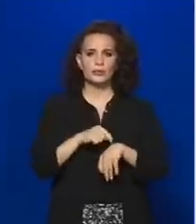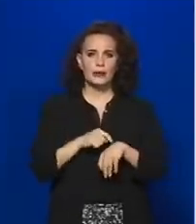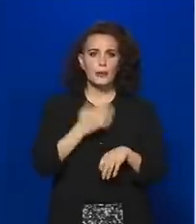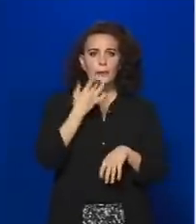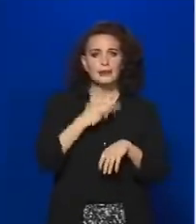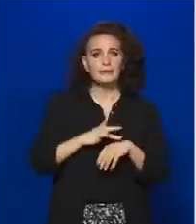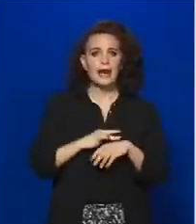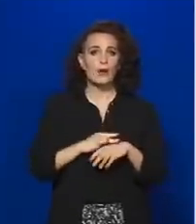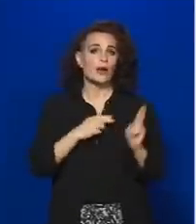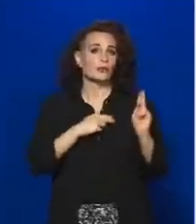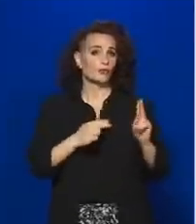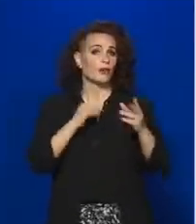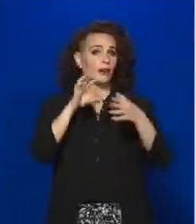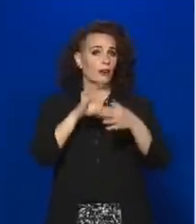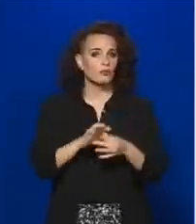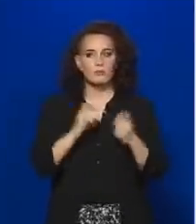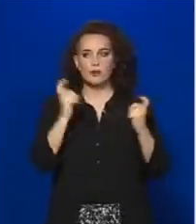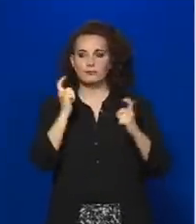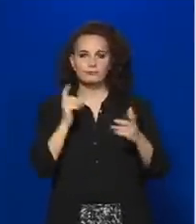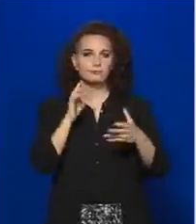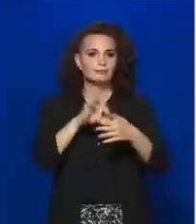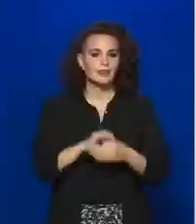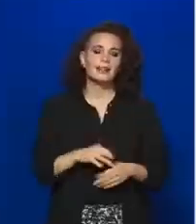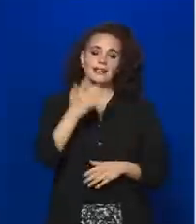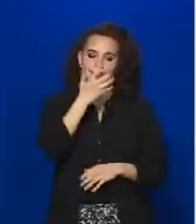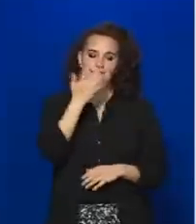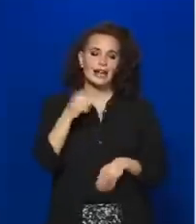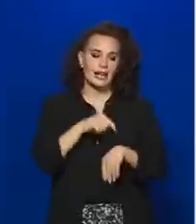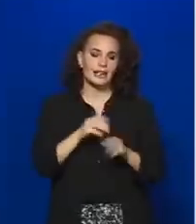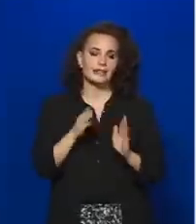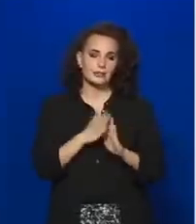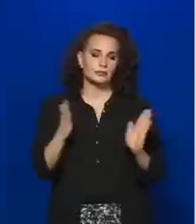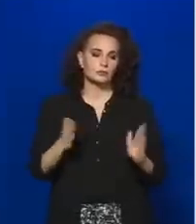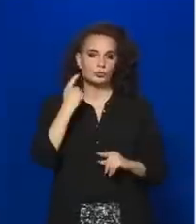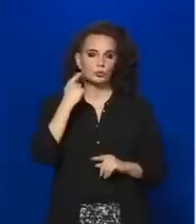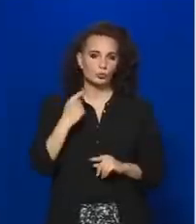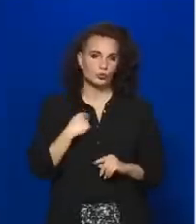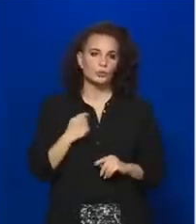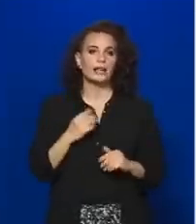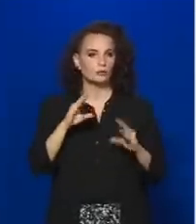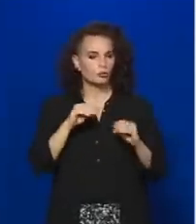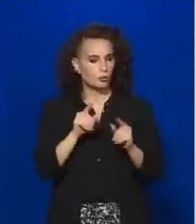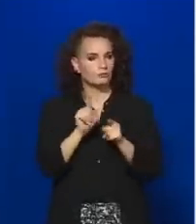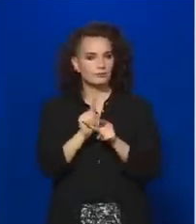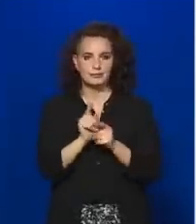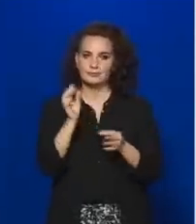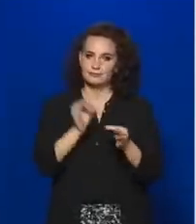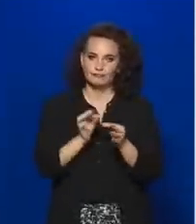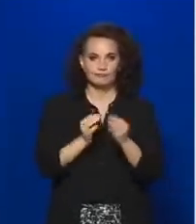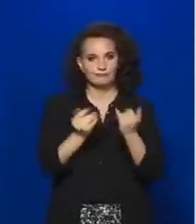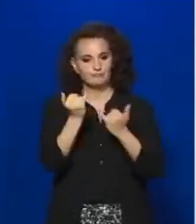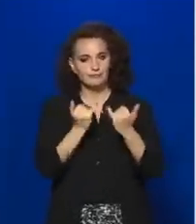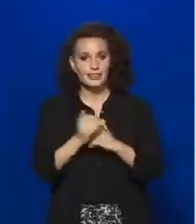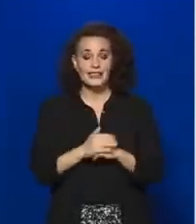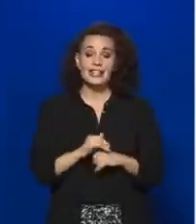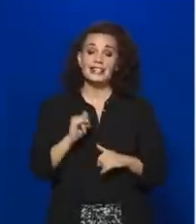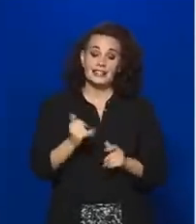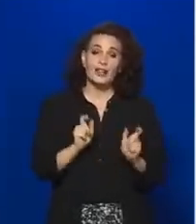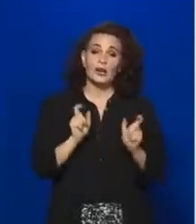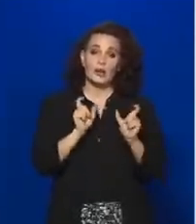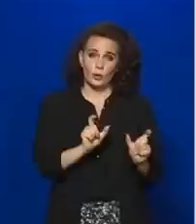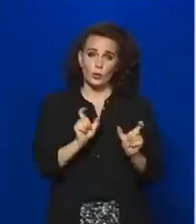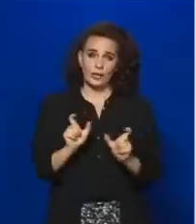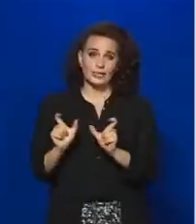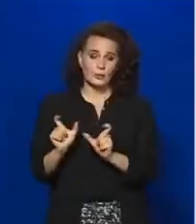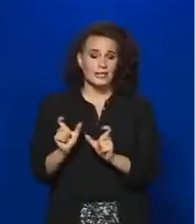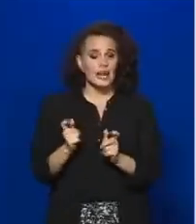esküvőkről. A nyári szezon tudjuk, hogy ezeknek az időszaka, és a rendezvények tekintetében ugyan a korlátozások továbbra is